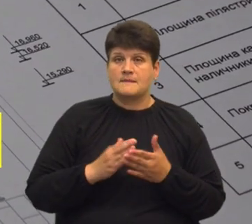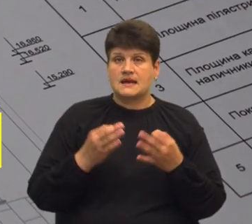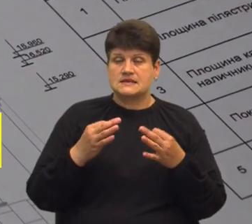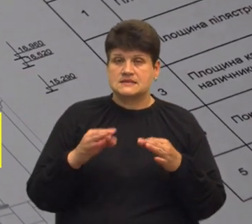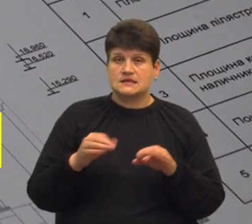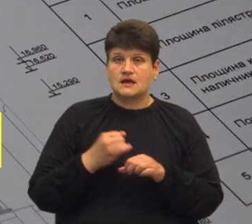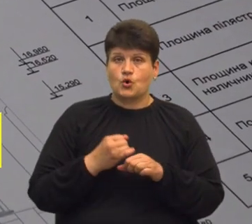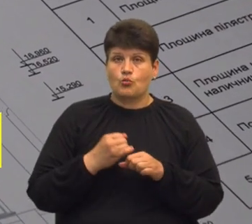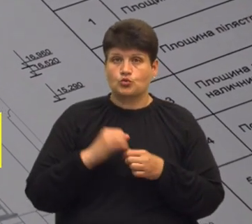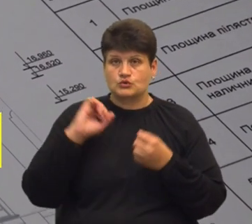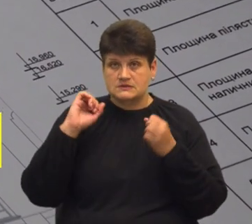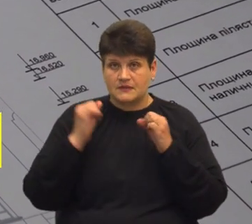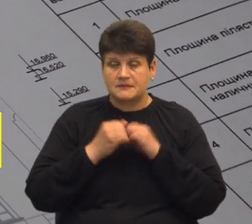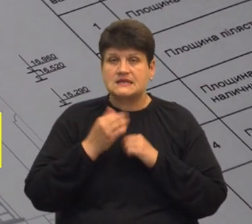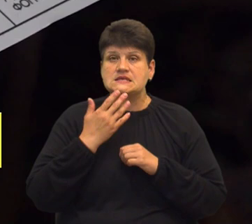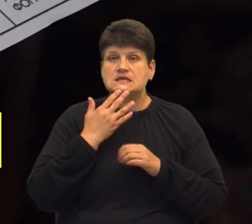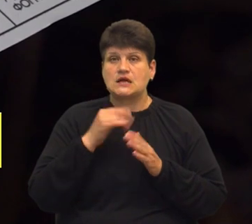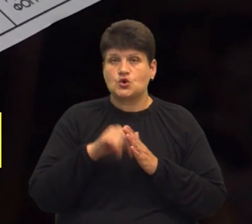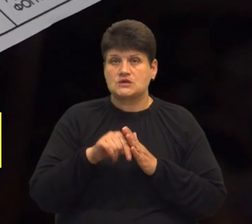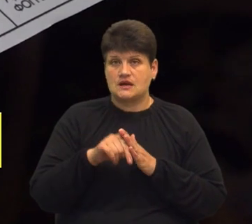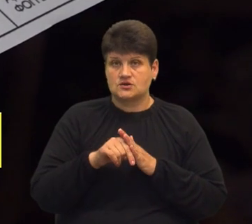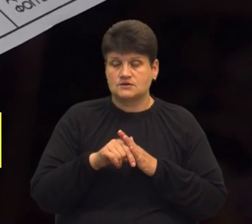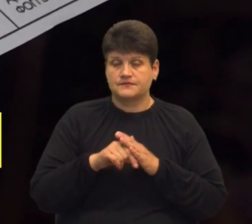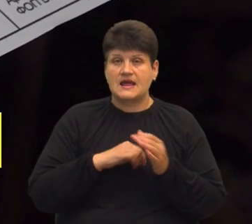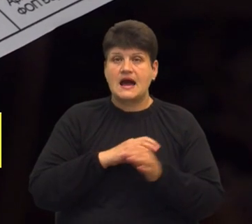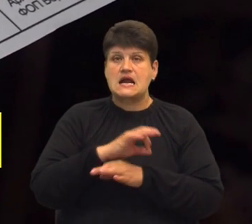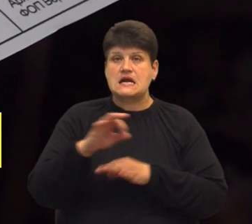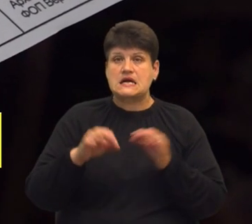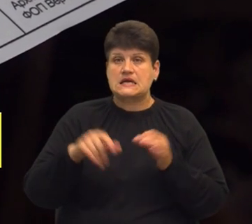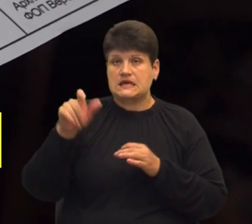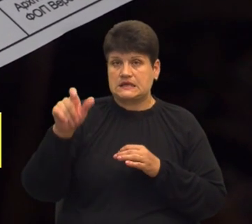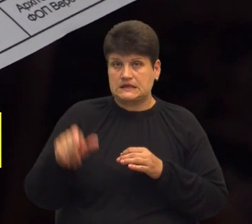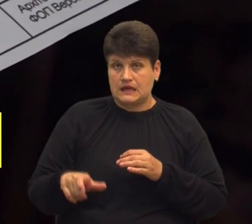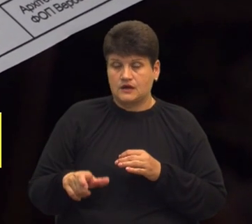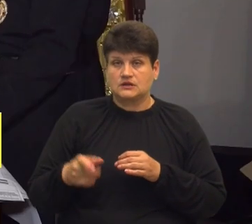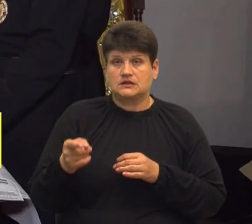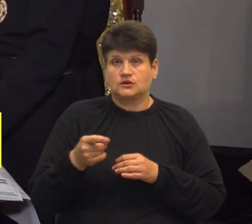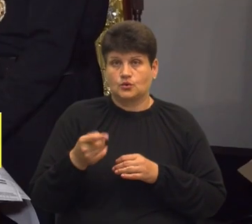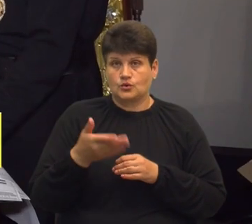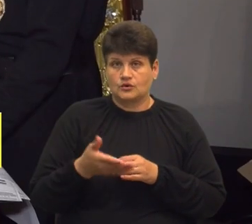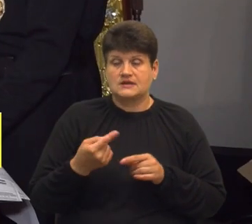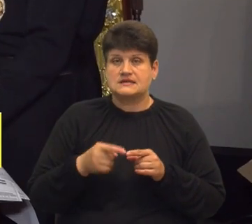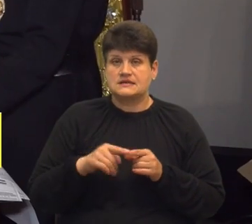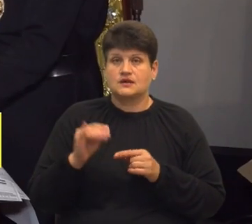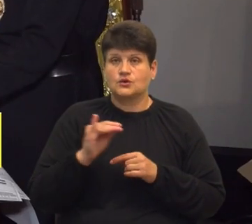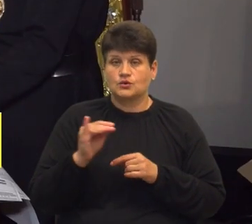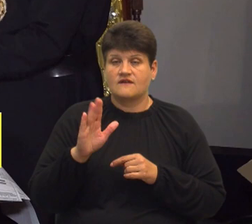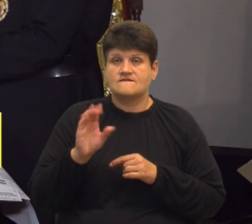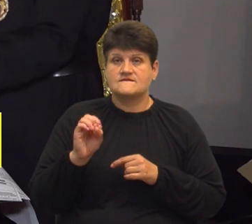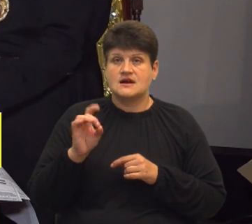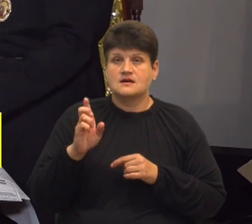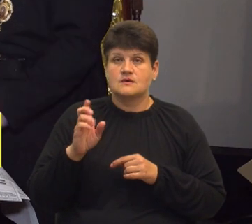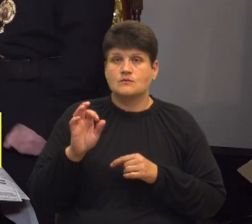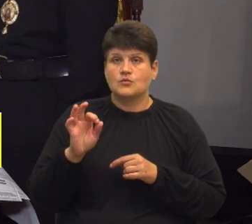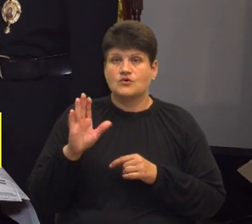роботу з пам'ятками національного значення. Архітектор, який керуватиме роботами з Тернополя. Це Юрій Вербовецький, розповіли